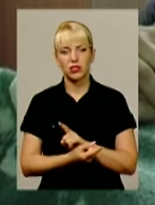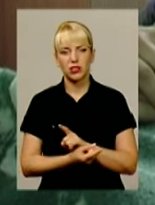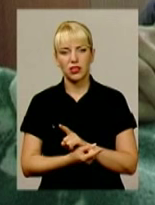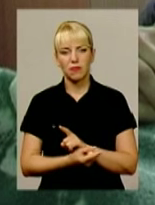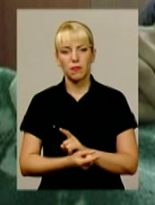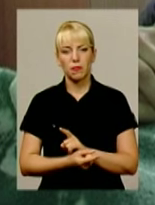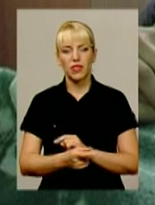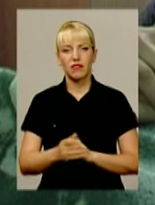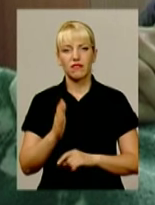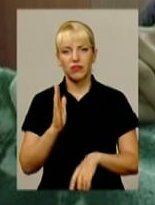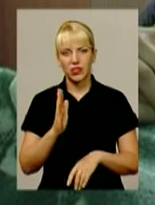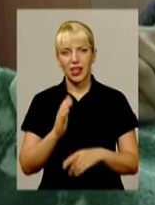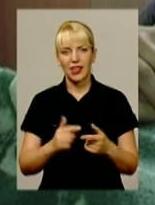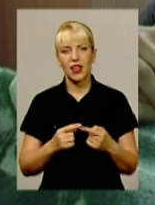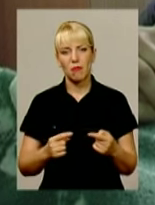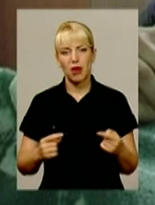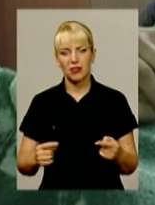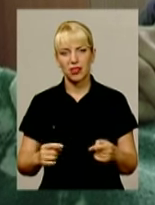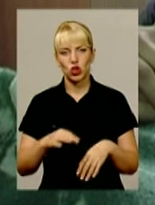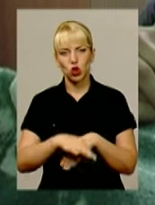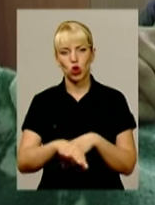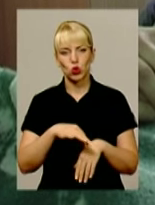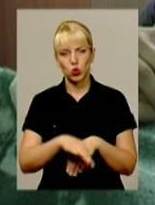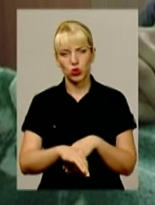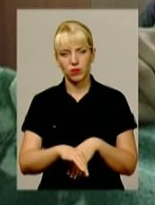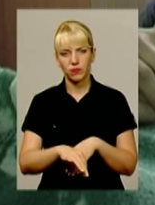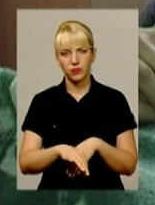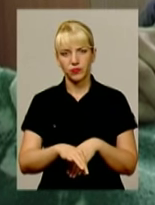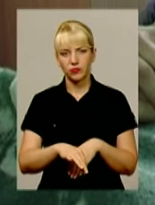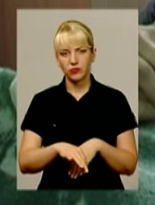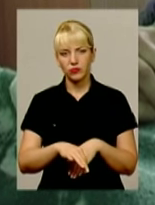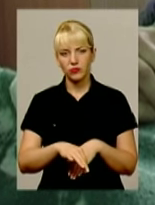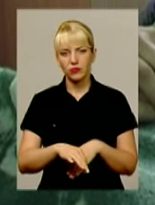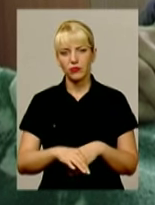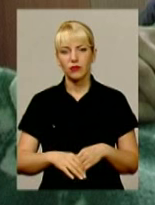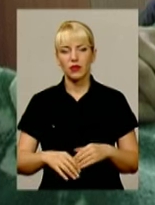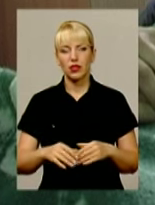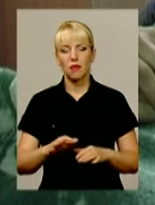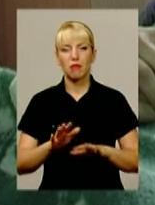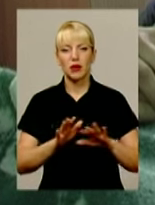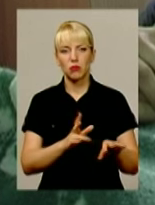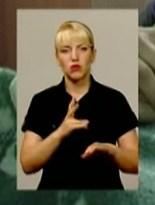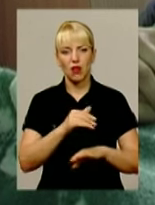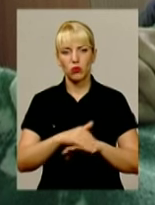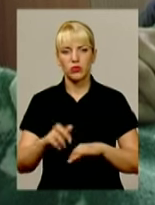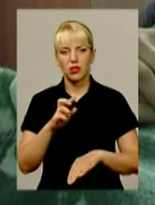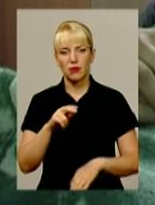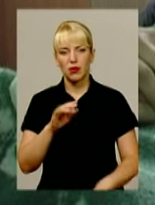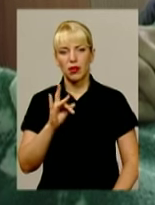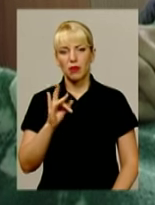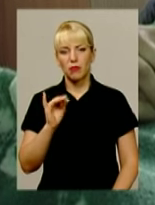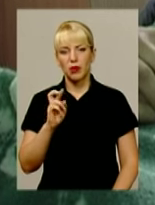в елементи туртур і знущань. Прибувши на вулицю Прибузьку,